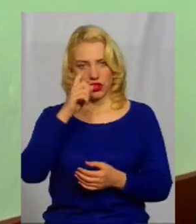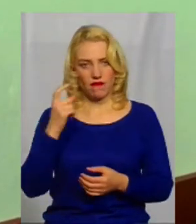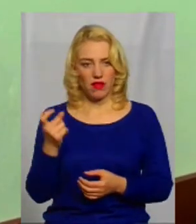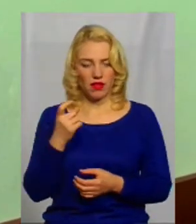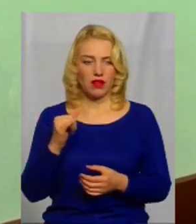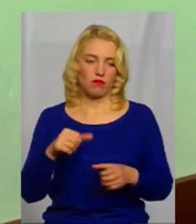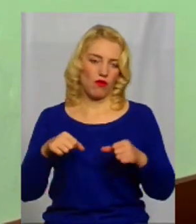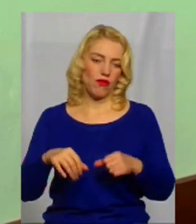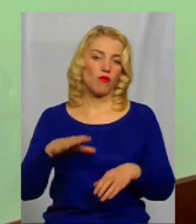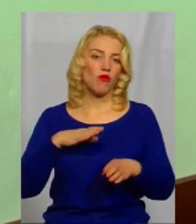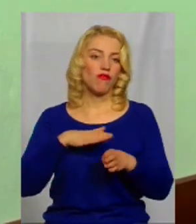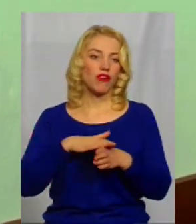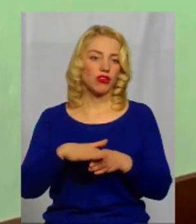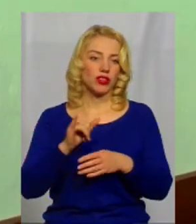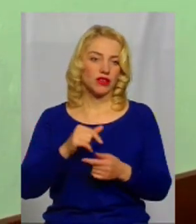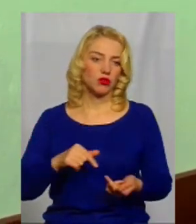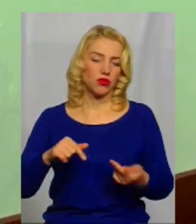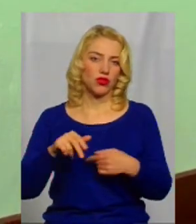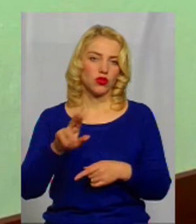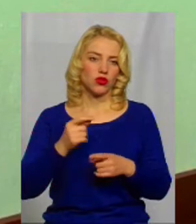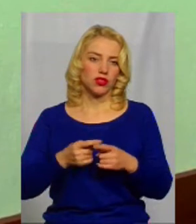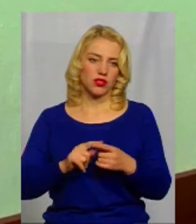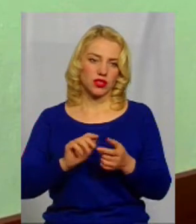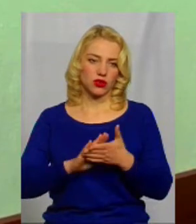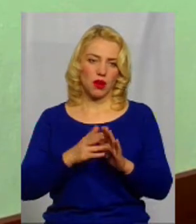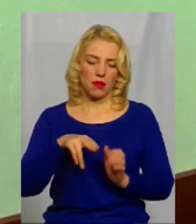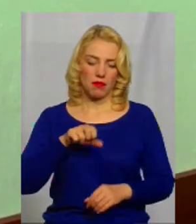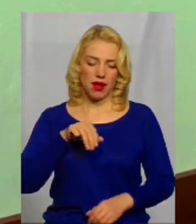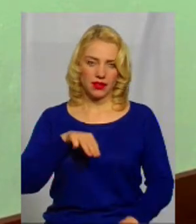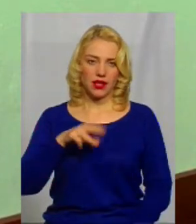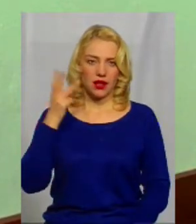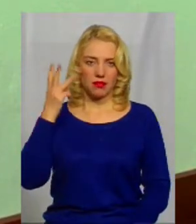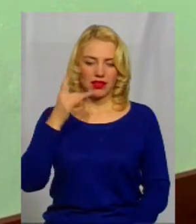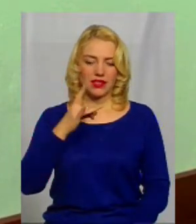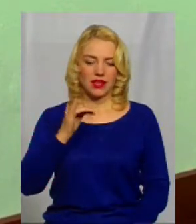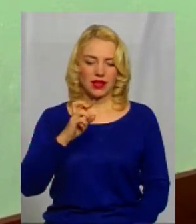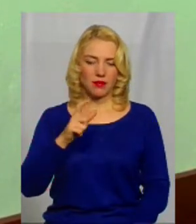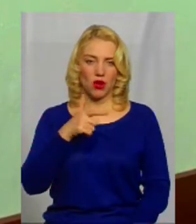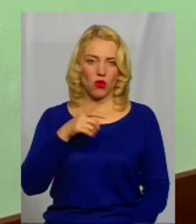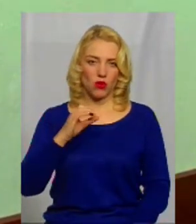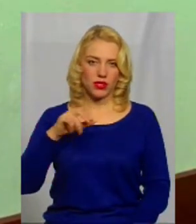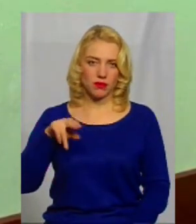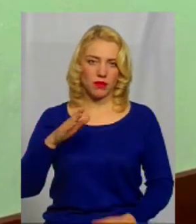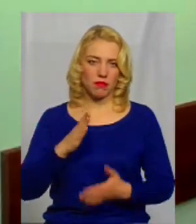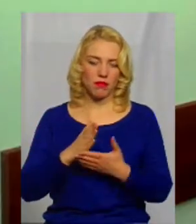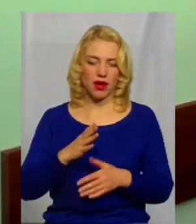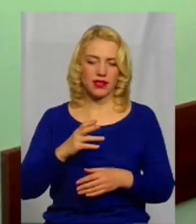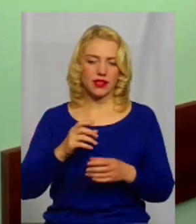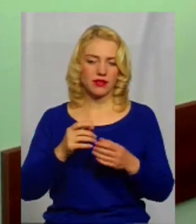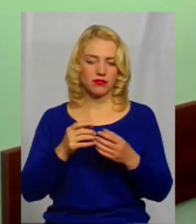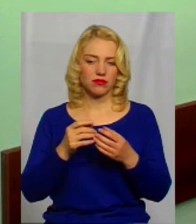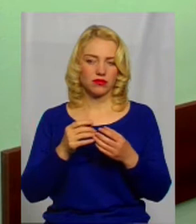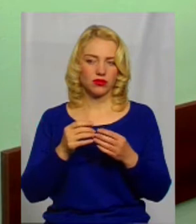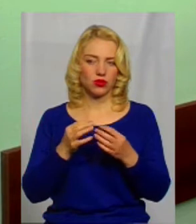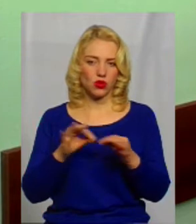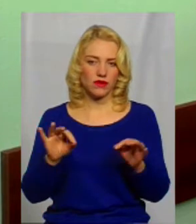виконані і в відповідності до цих договорів ПАД Хмельницьк Рибгосп має дозвола на спеціальне водокористування. І вони